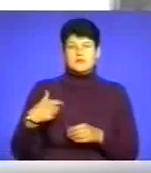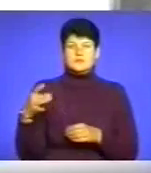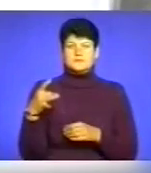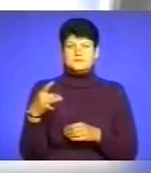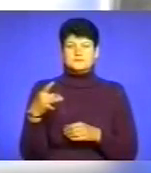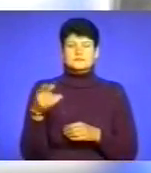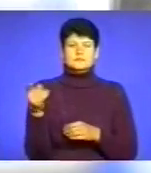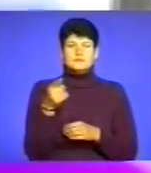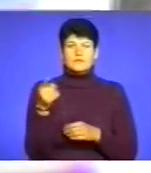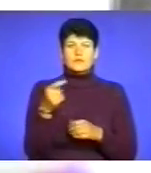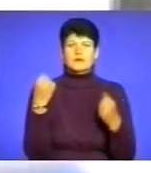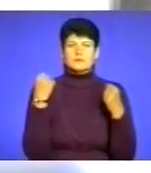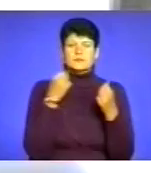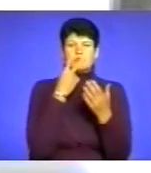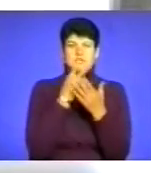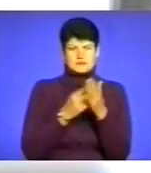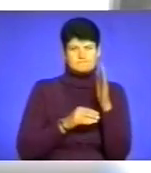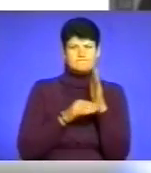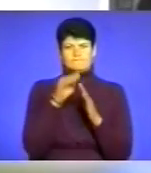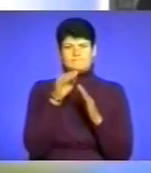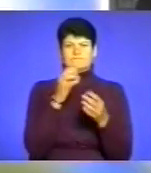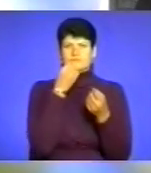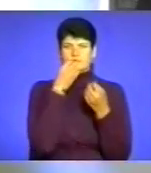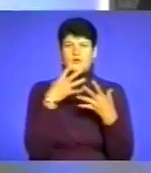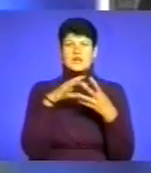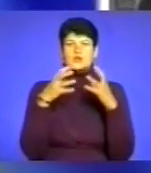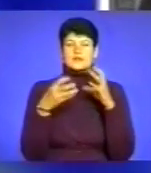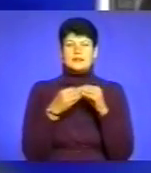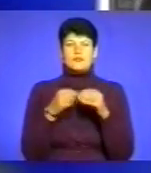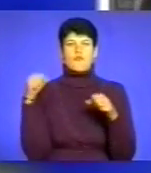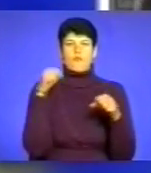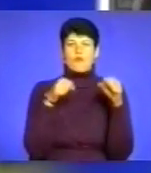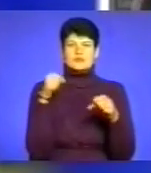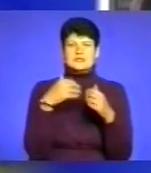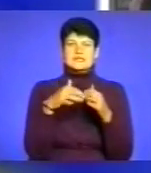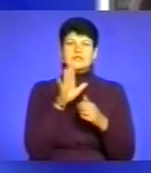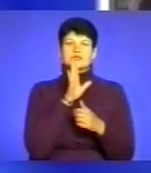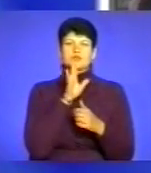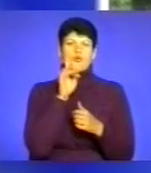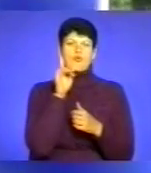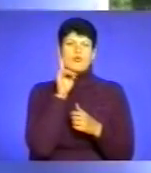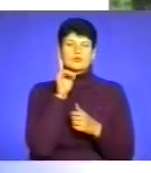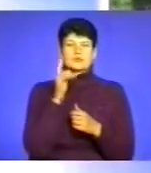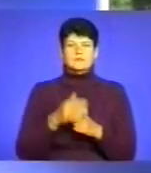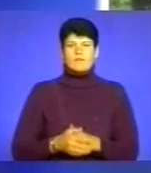Тернопільські спортсмени показали високі результати на чемпіонаті України з боксу серед жінок, молоді та юніорів.